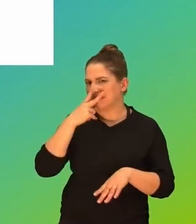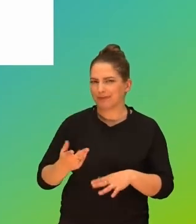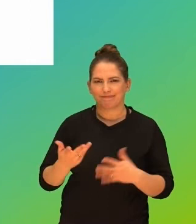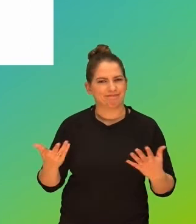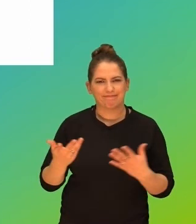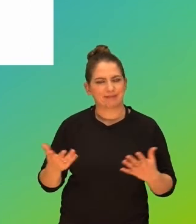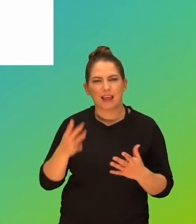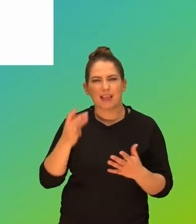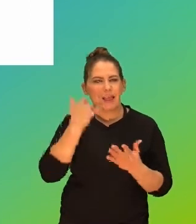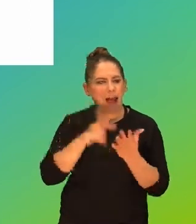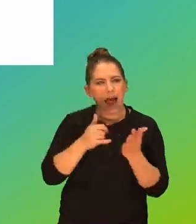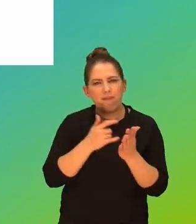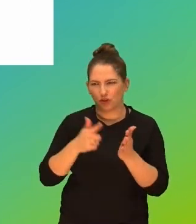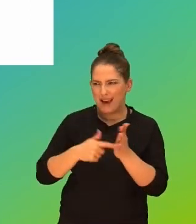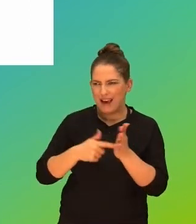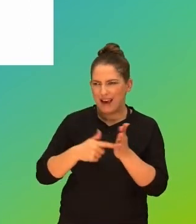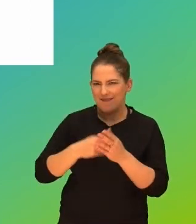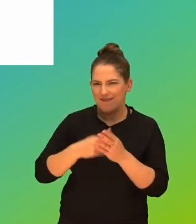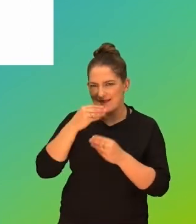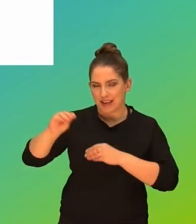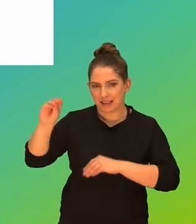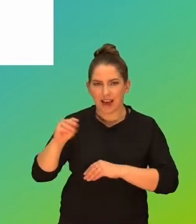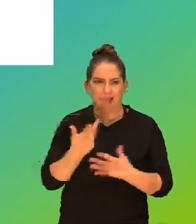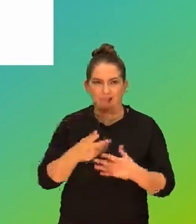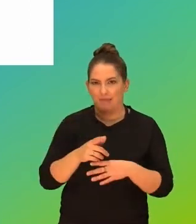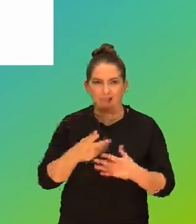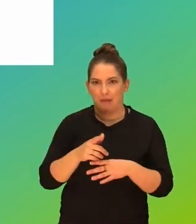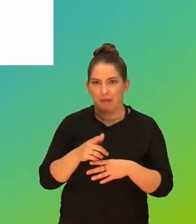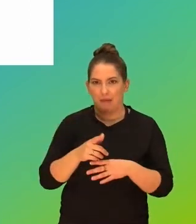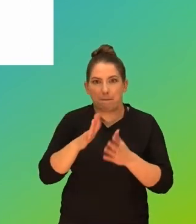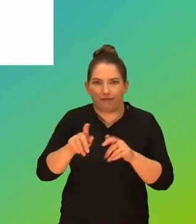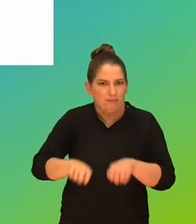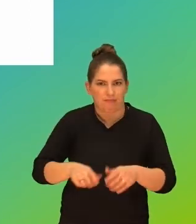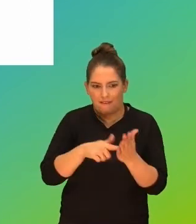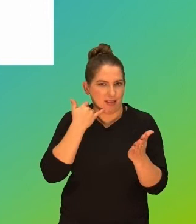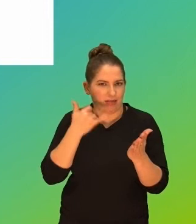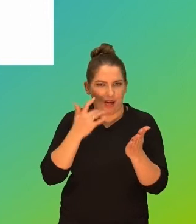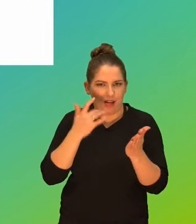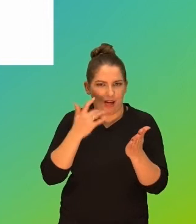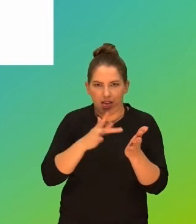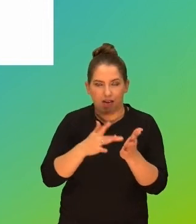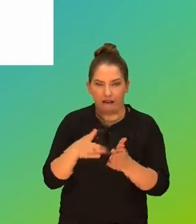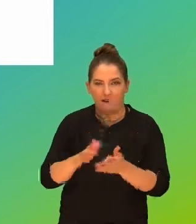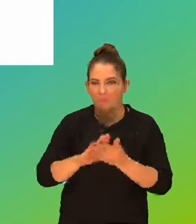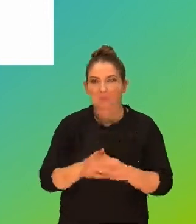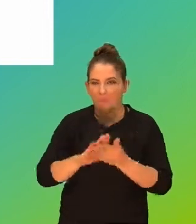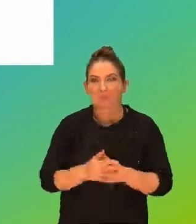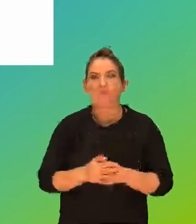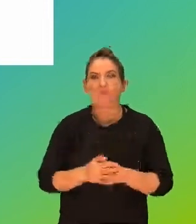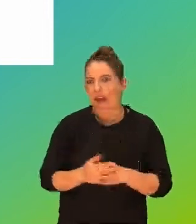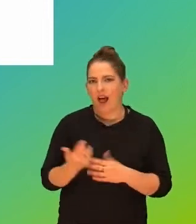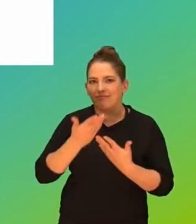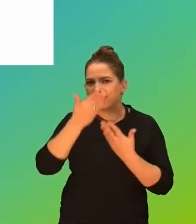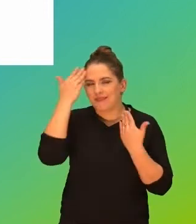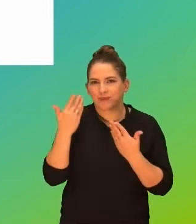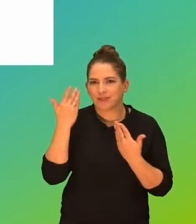ze smartfonem w ręku coraz częściej, a właściwie być może bez przerwy. Przepraszam, ale nie